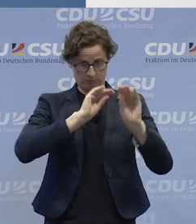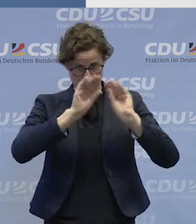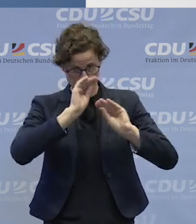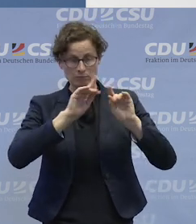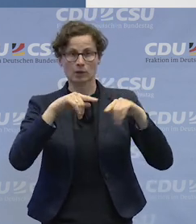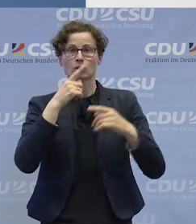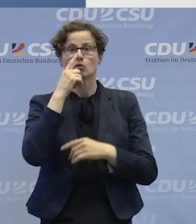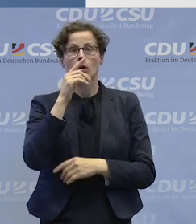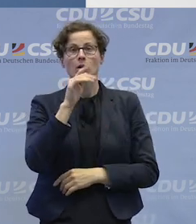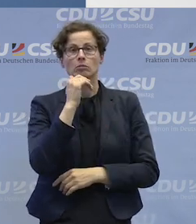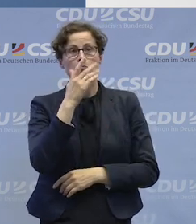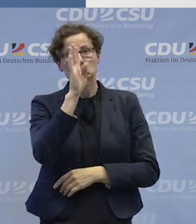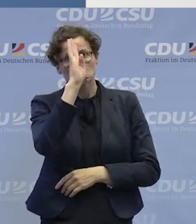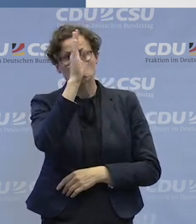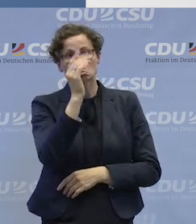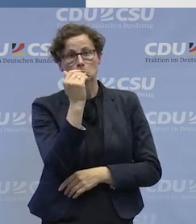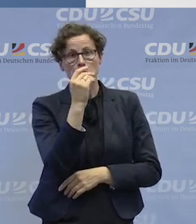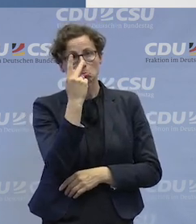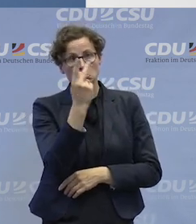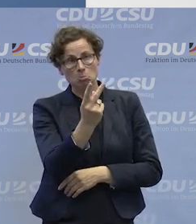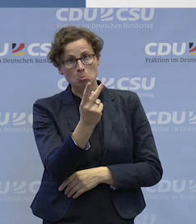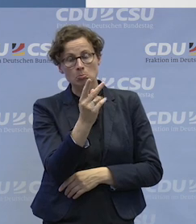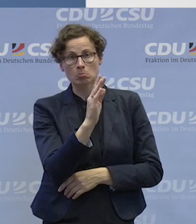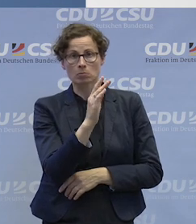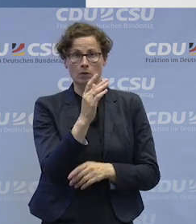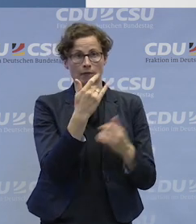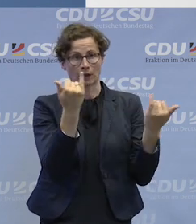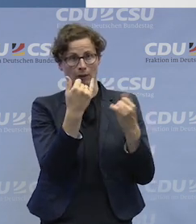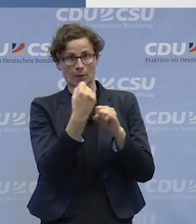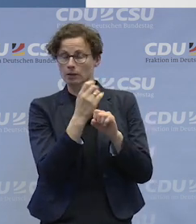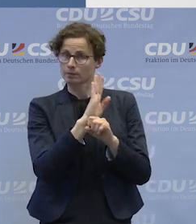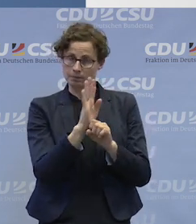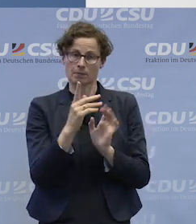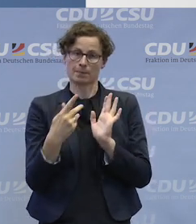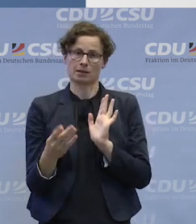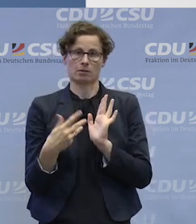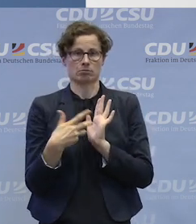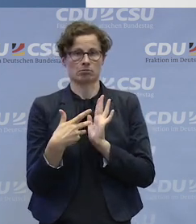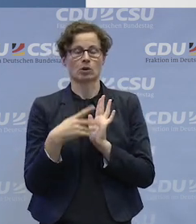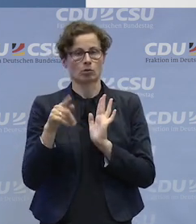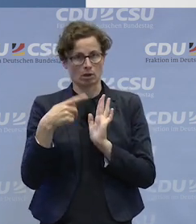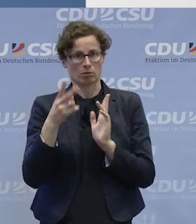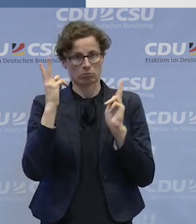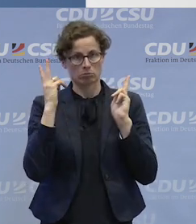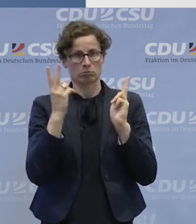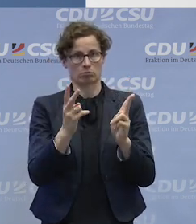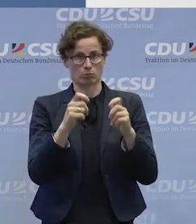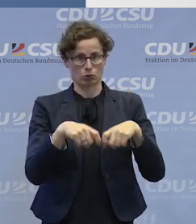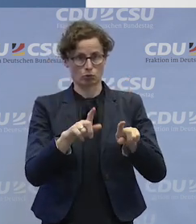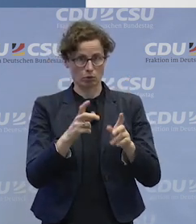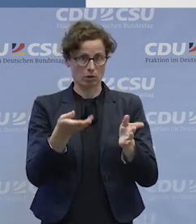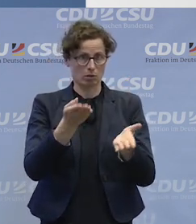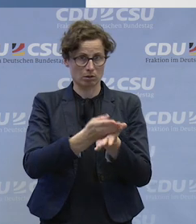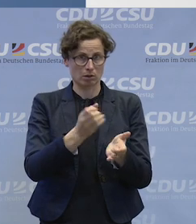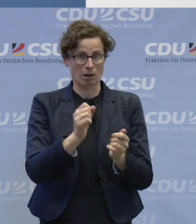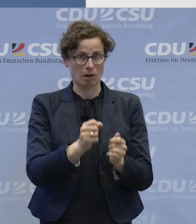mir nicht nur als Teilnehmer das reine Video an, wie wird etwas gemacht, sondern kriege diese Hintergrundinformation, das Expertenwissen, das